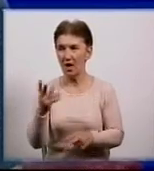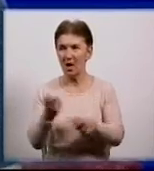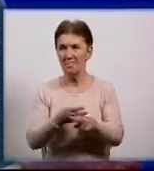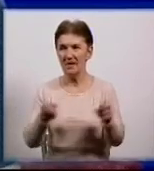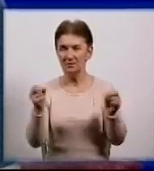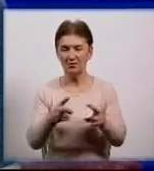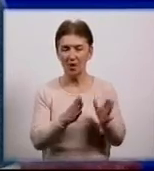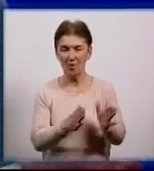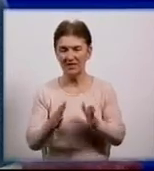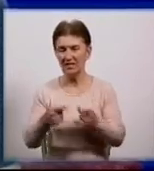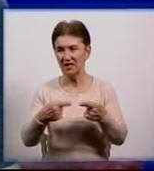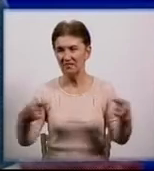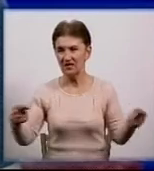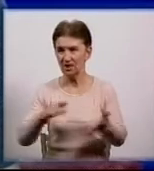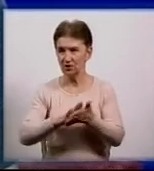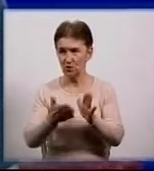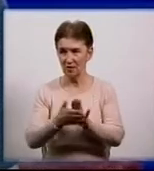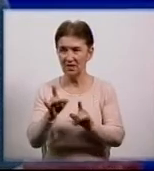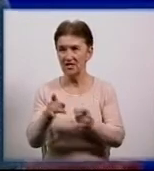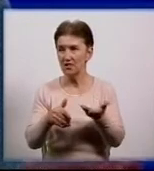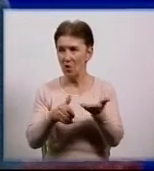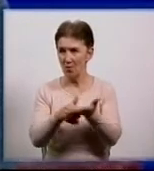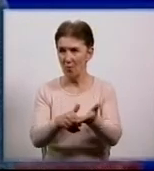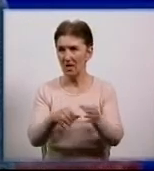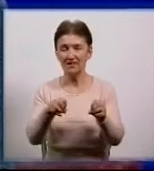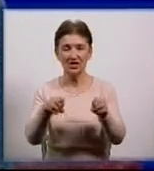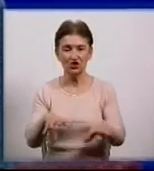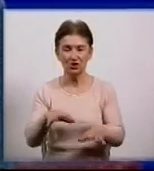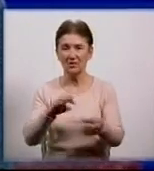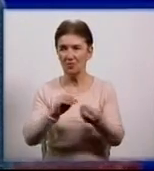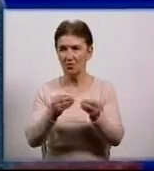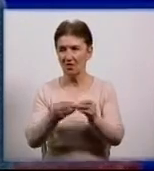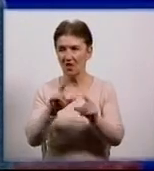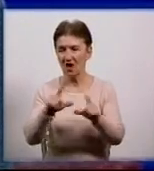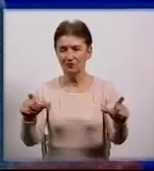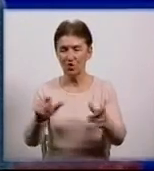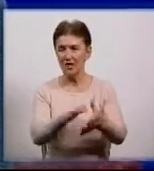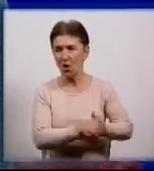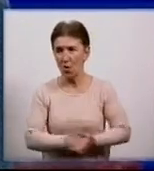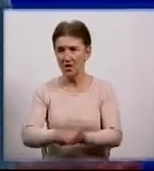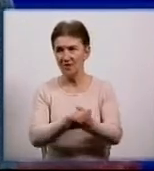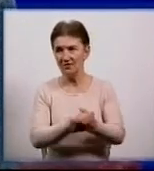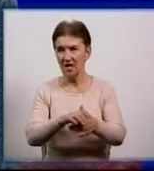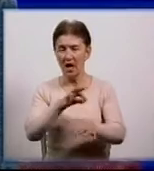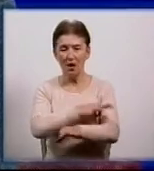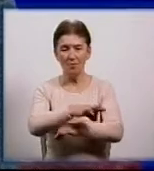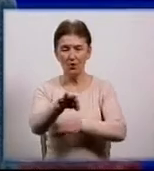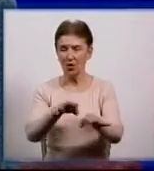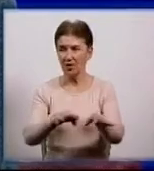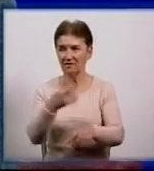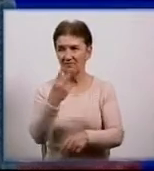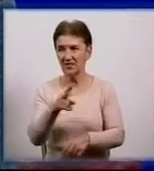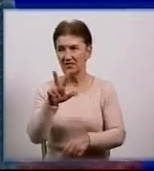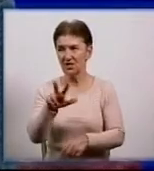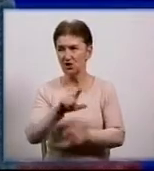поведінці в різних ситуаціях. Крім того, допомагатимуть вирішувати конфлікти у шкільних колективах. Презентували проєкт у 26-й школі.